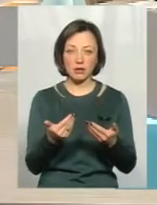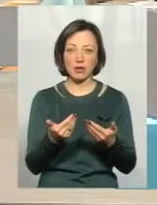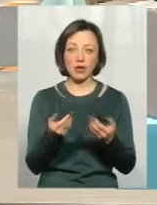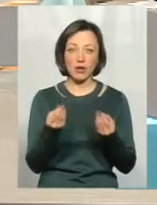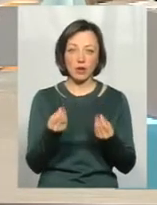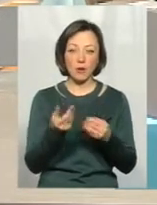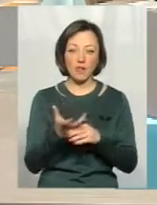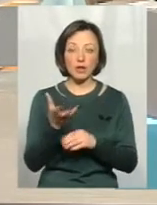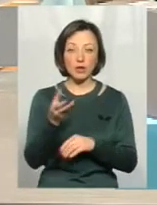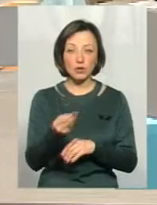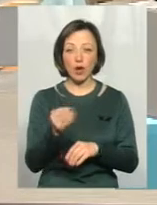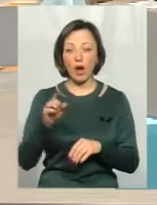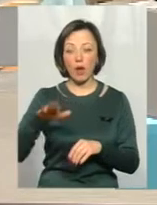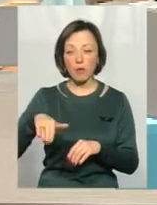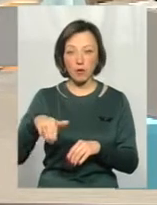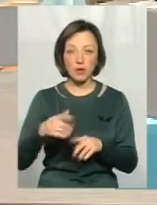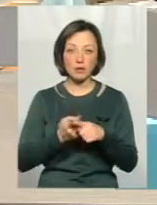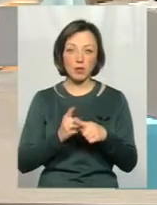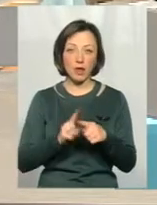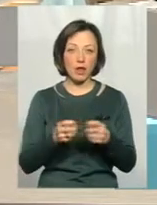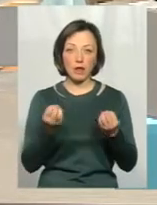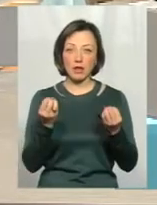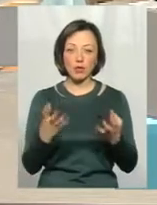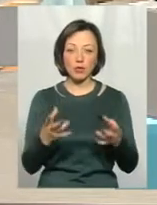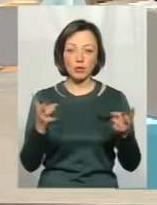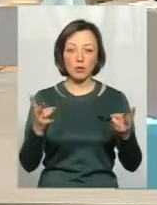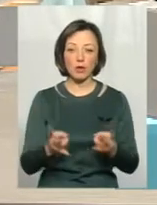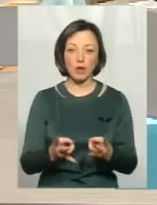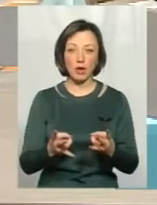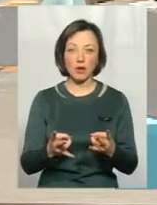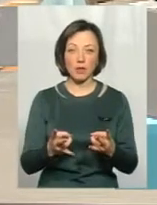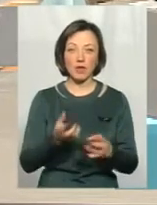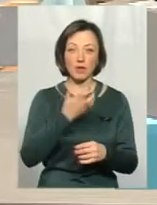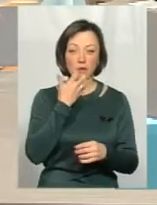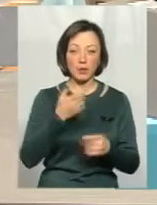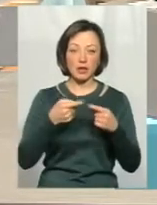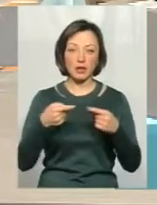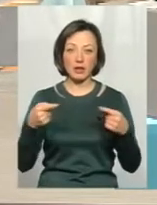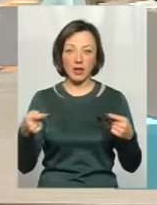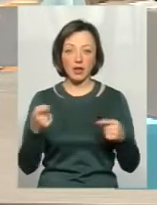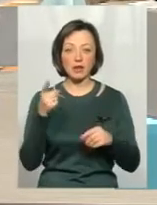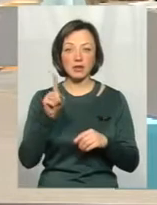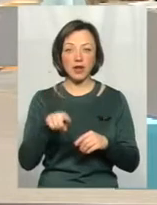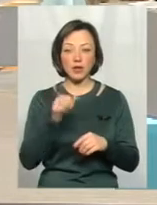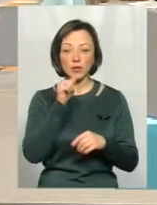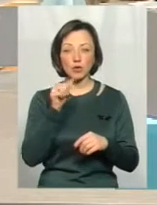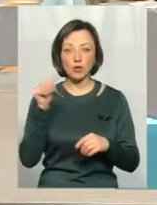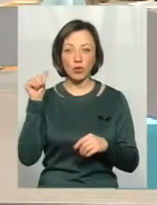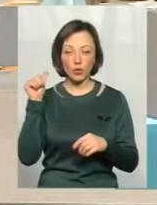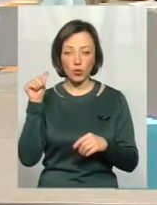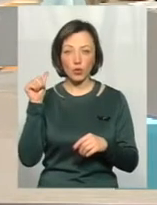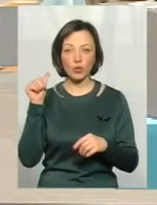фінансуємо. А вона потім фінансує не просто потреби в теплі і так далі. Вона навіть минулого року з